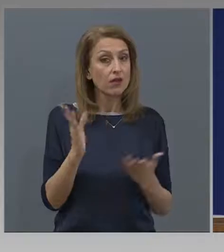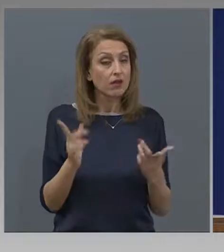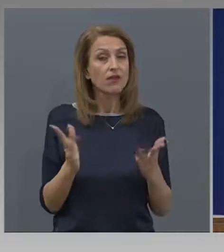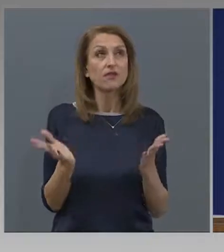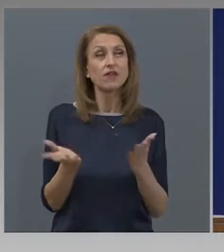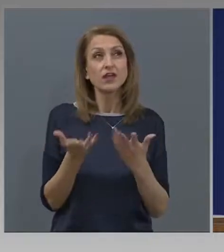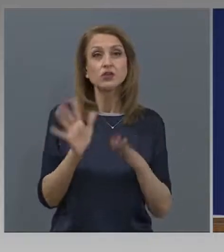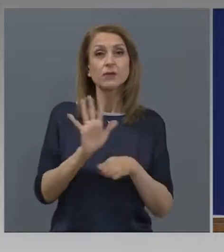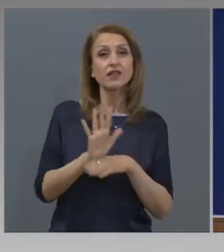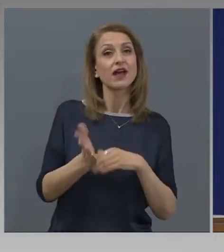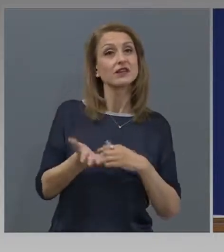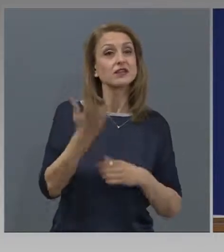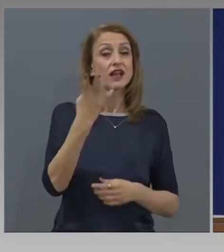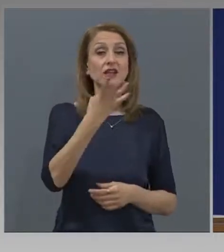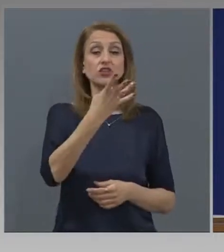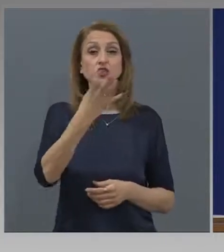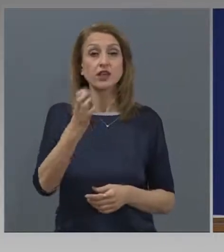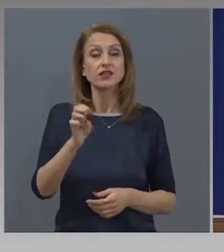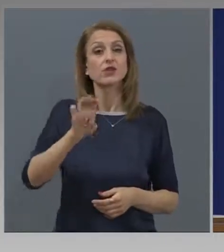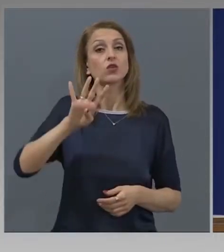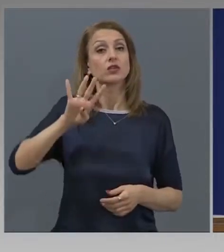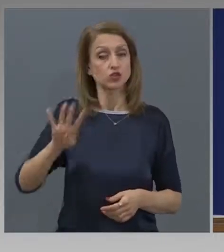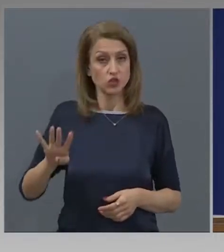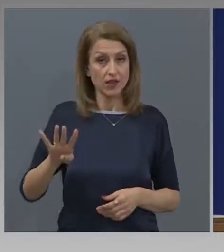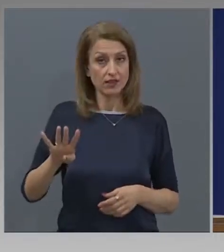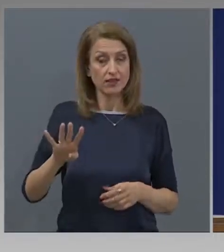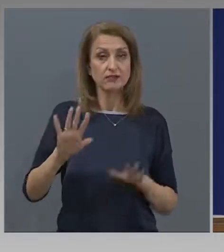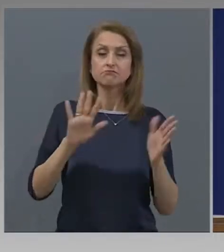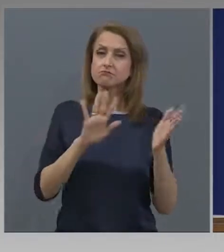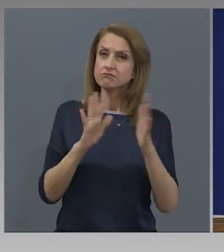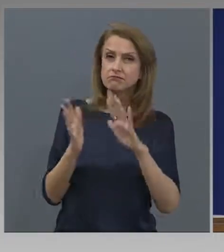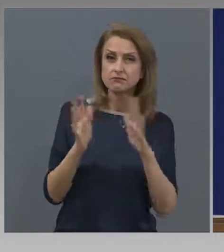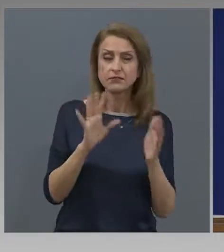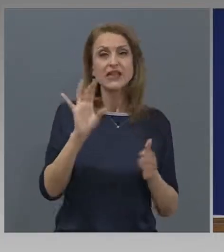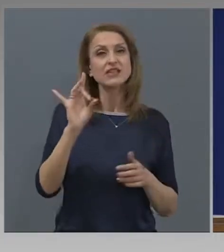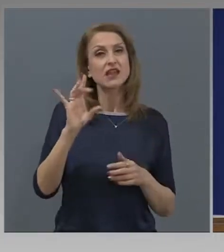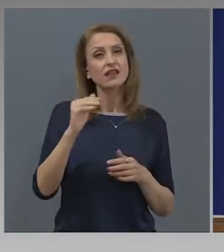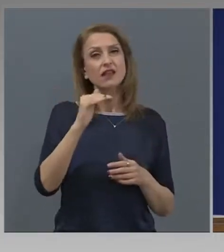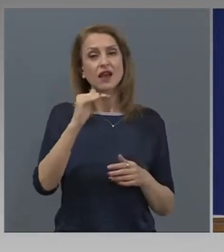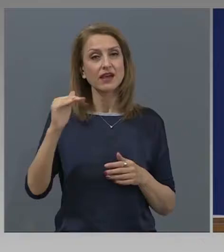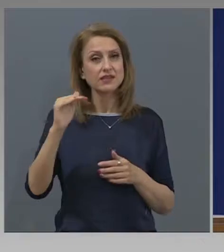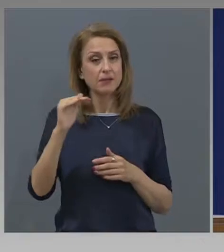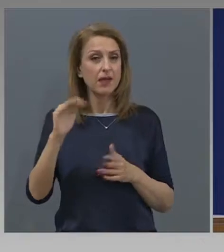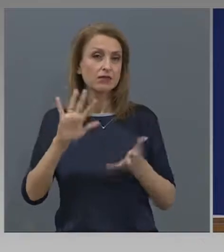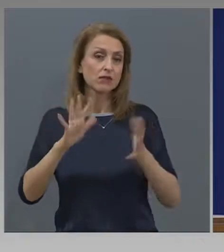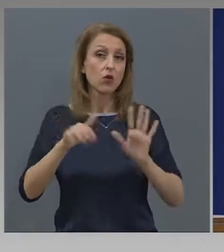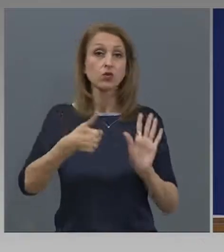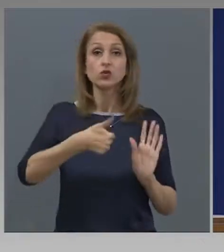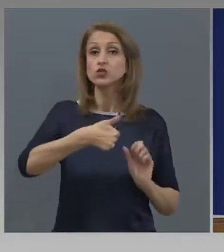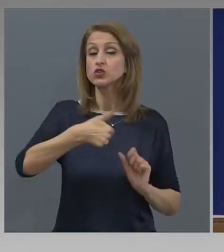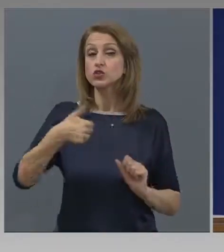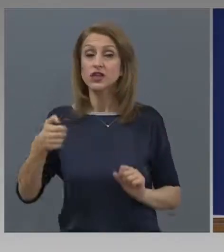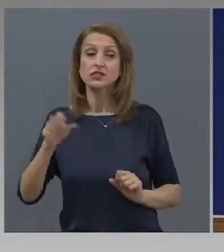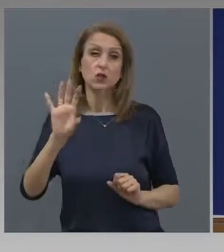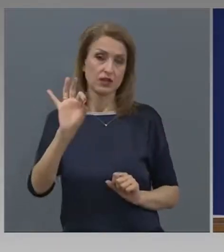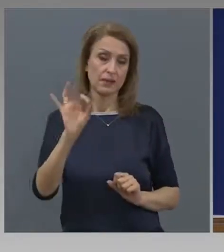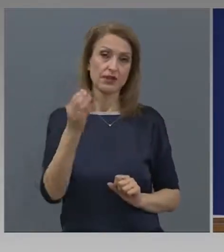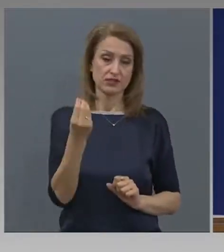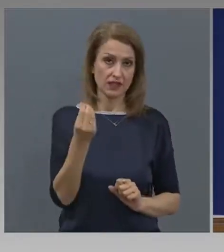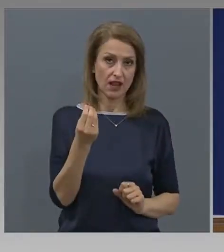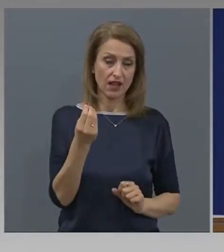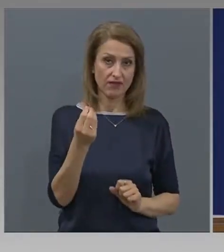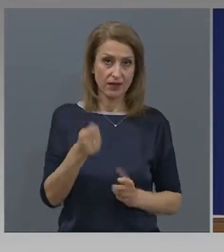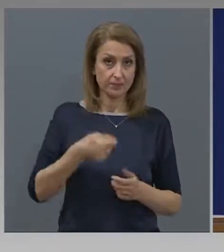15404, средния размер на отпуснатите обещетения е около 650 лева.